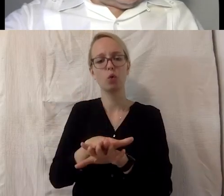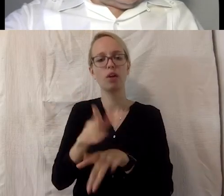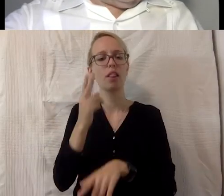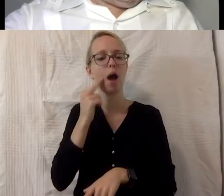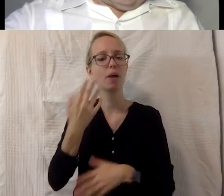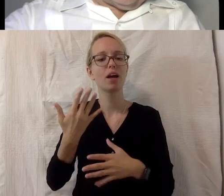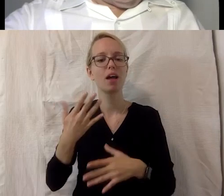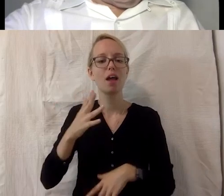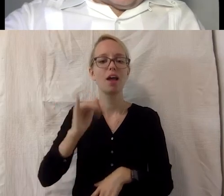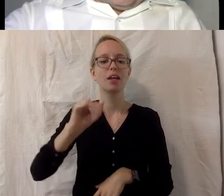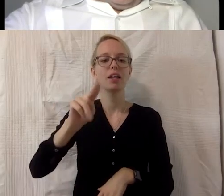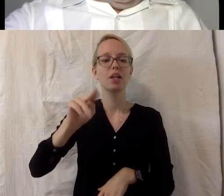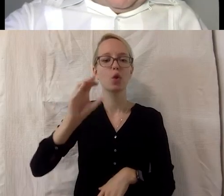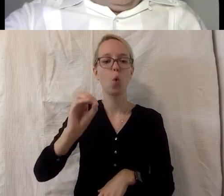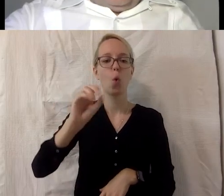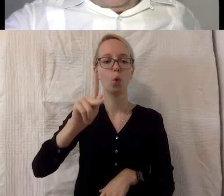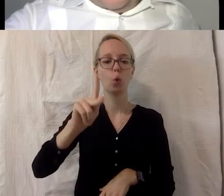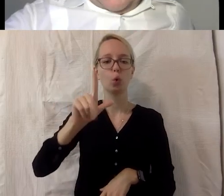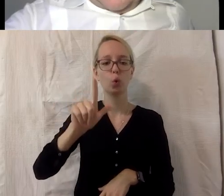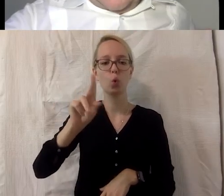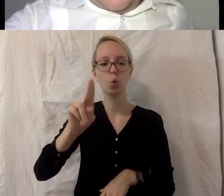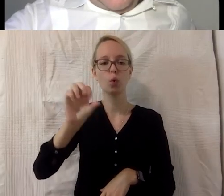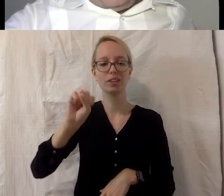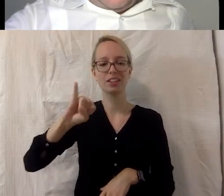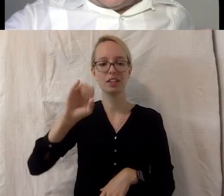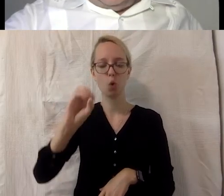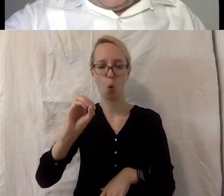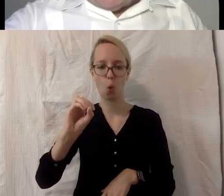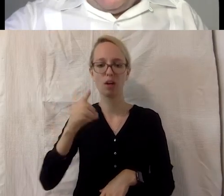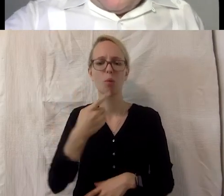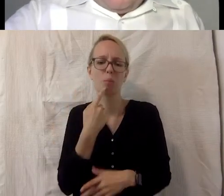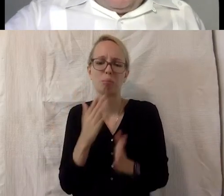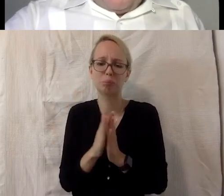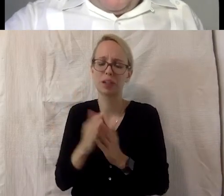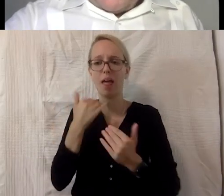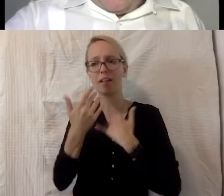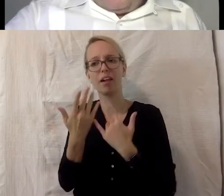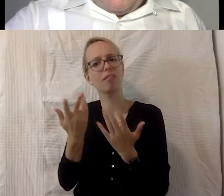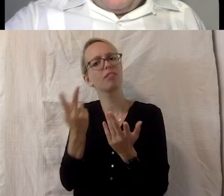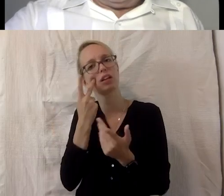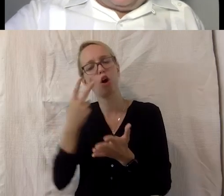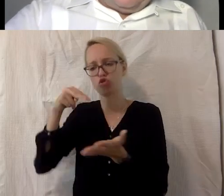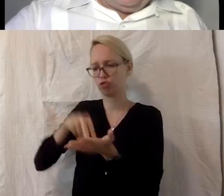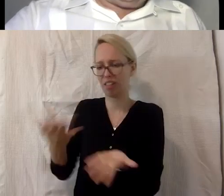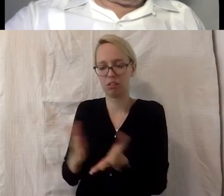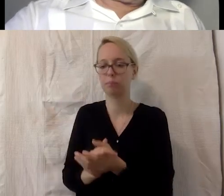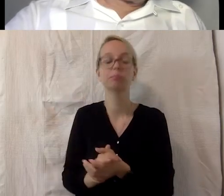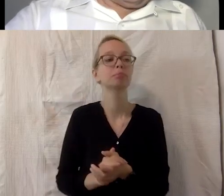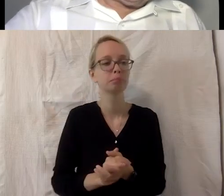Ende doch noch mal ganz kurz sagen, worum es da geht und wie da der Stand ist. Ja, also der Stand ist der, wir fangen am 1. Oktober an,